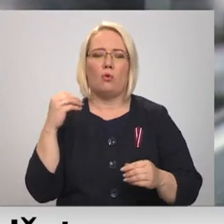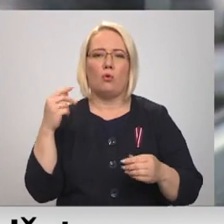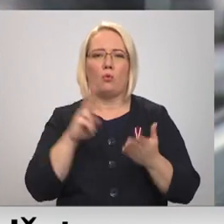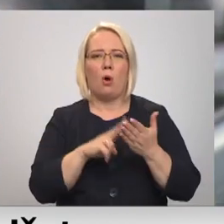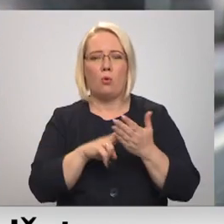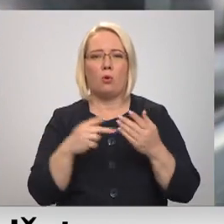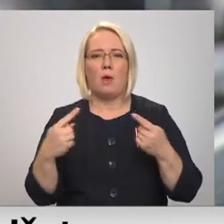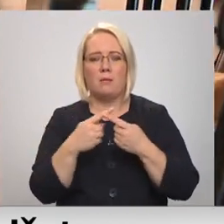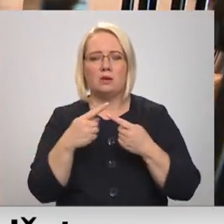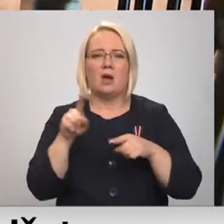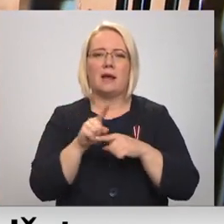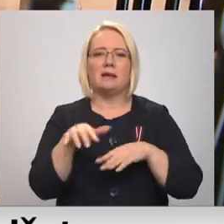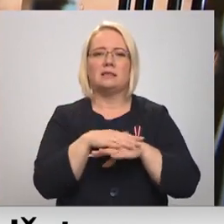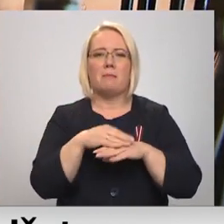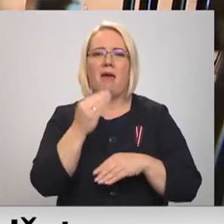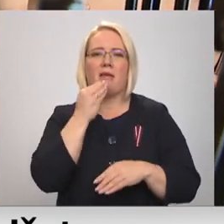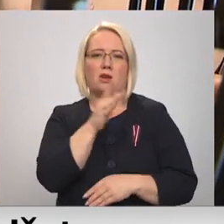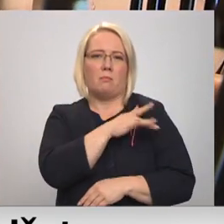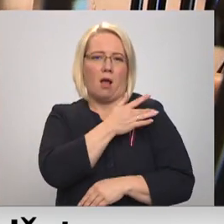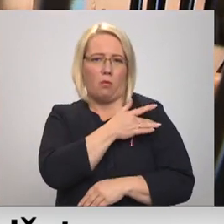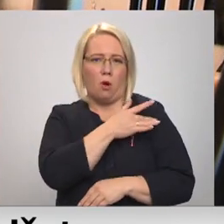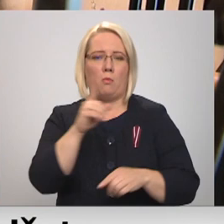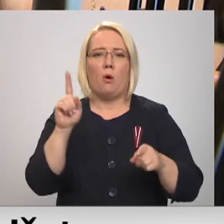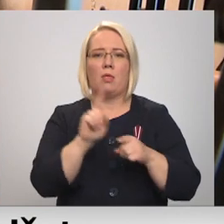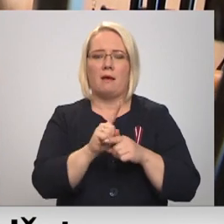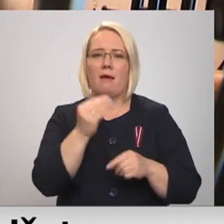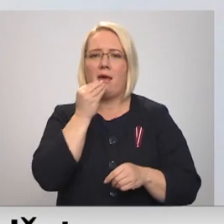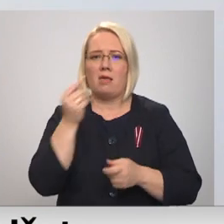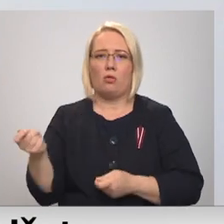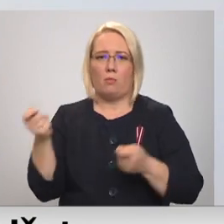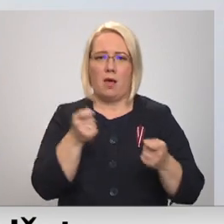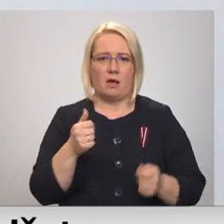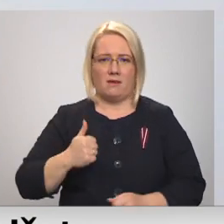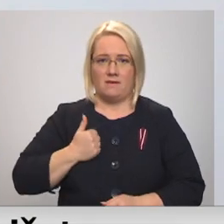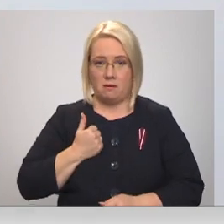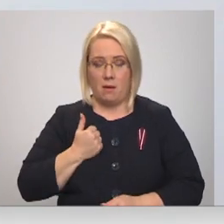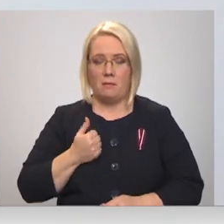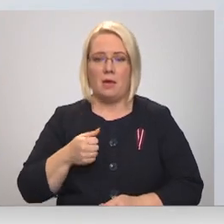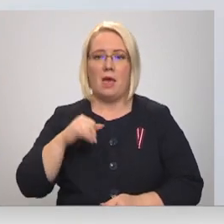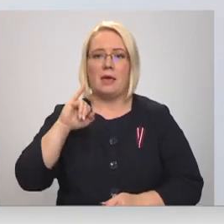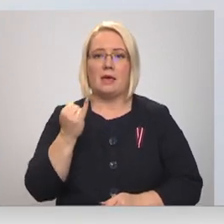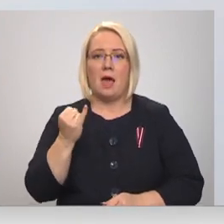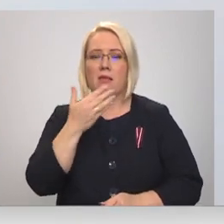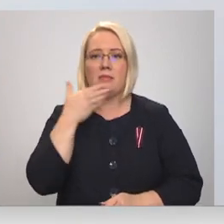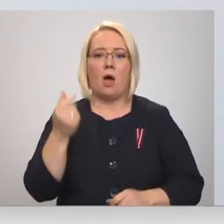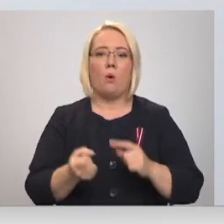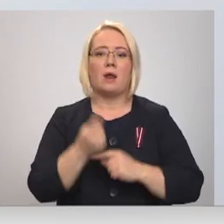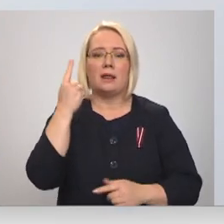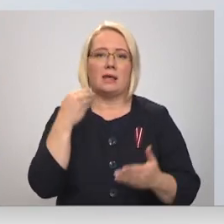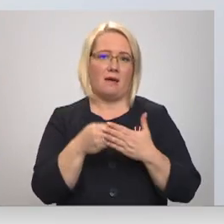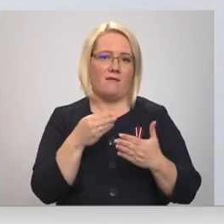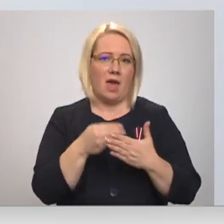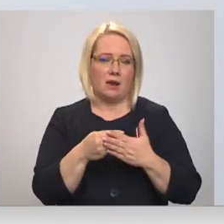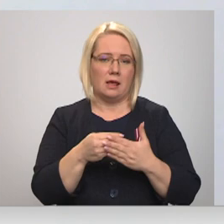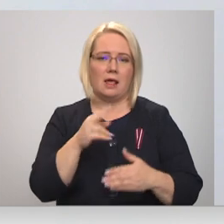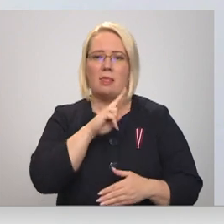ēdināšanas iestāžas nīktajiem pakalpojamiem, tai skaidā ēdiem piegādēm. Ja netiek radīta vērtība, neparādās arī